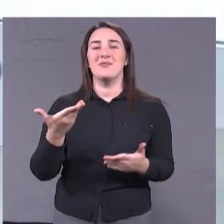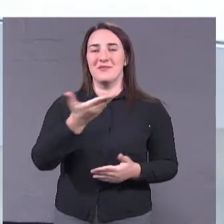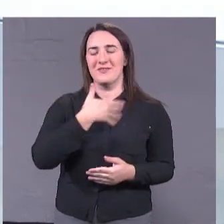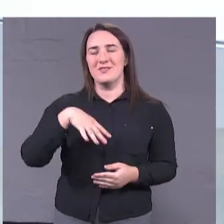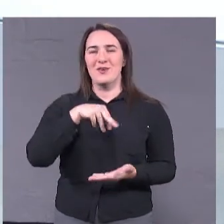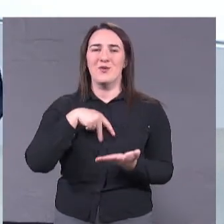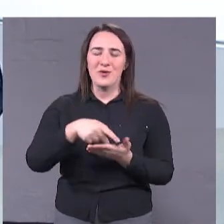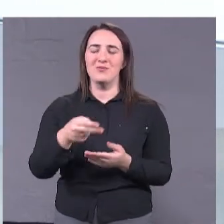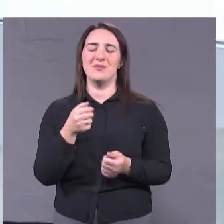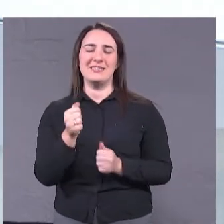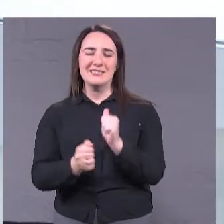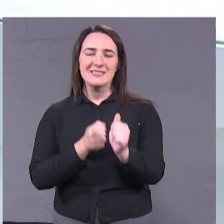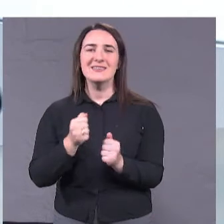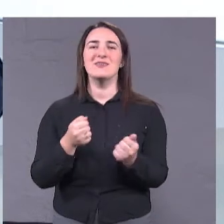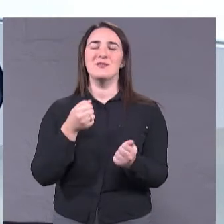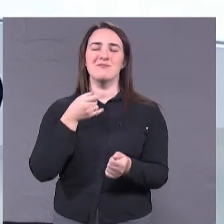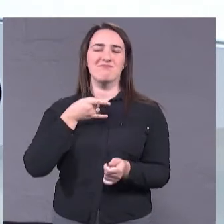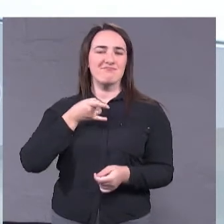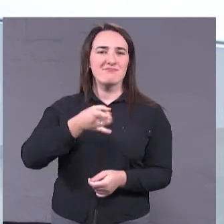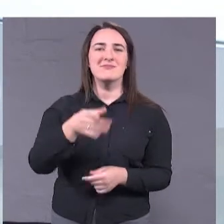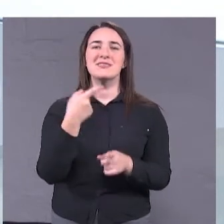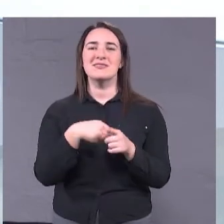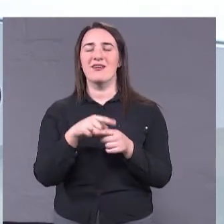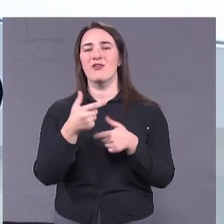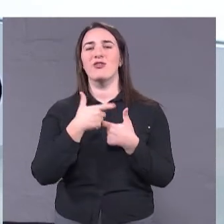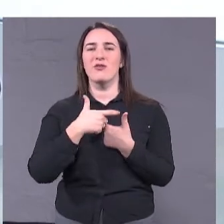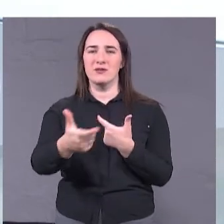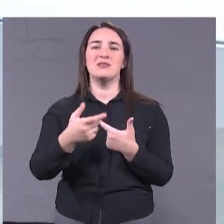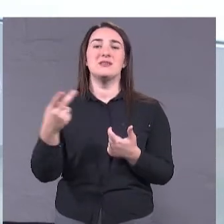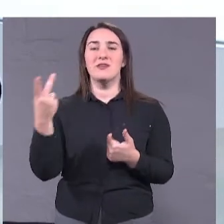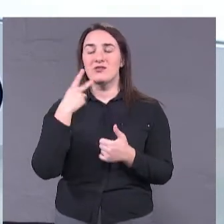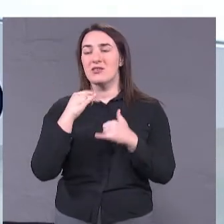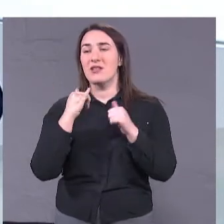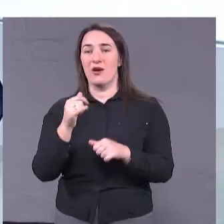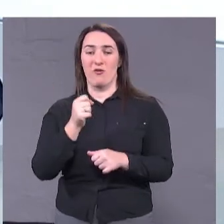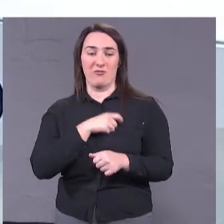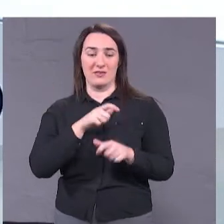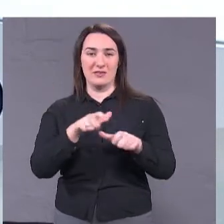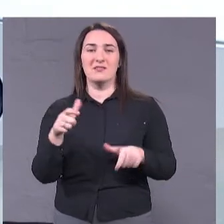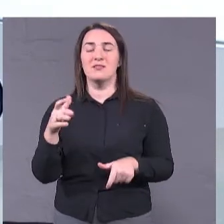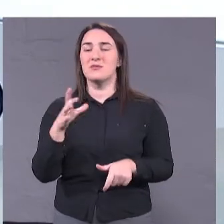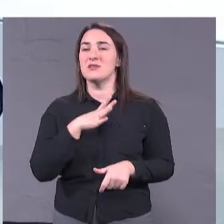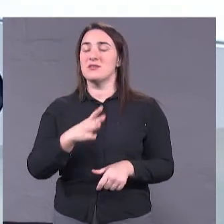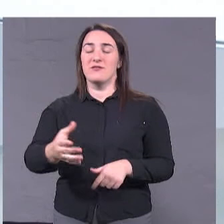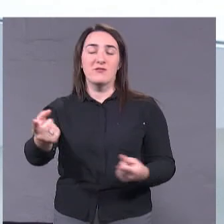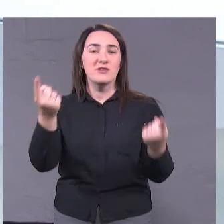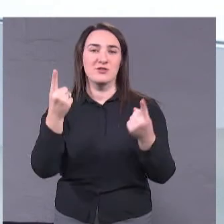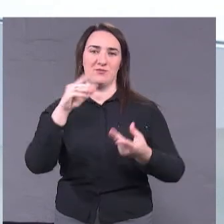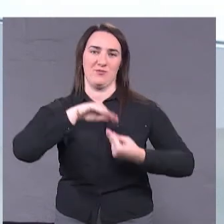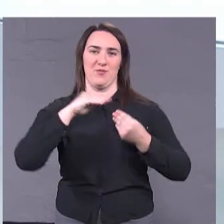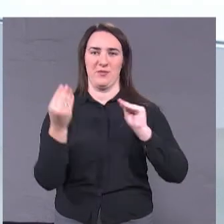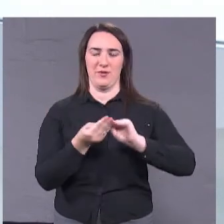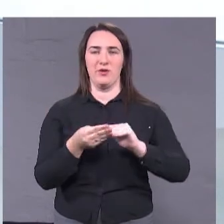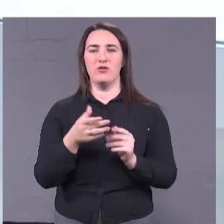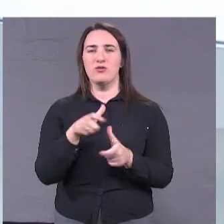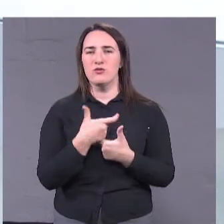їздимо, хтось їздить, хто ходить. Це дороги, які завжди для одеситів були величезною проблемою. Дороги,